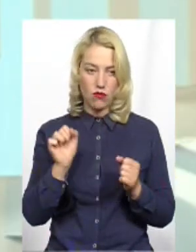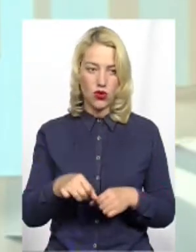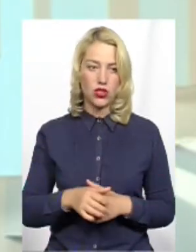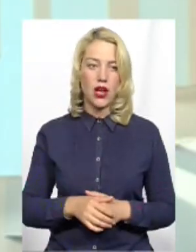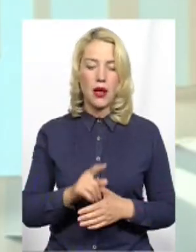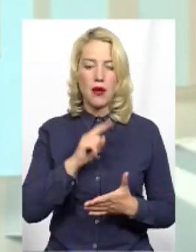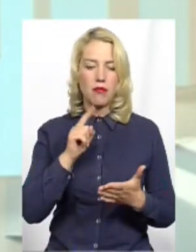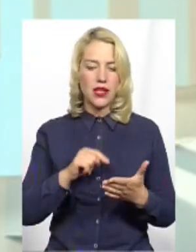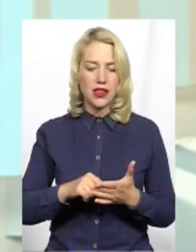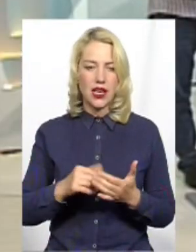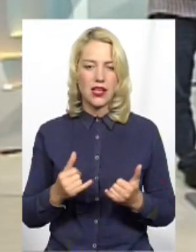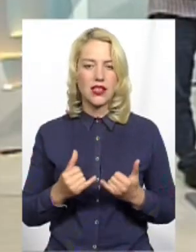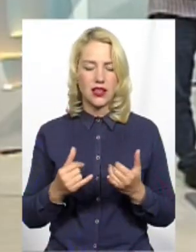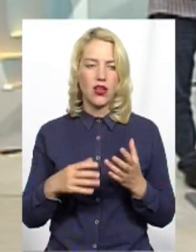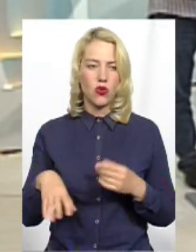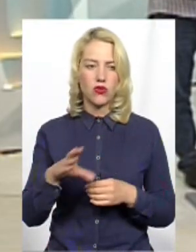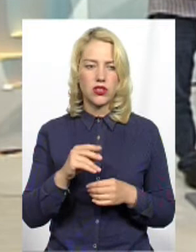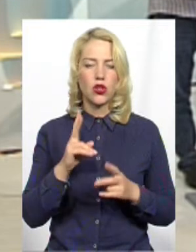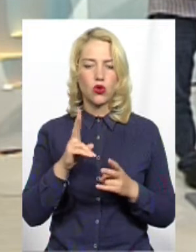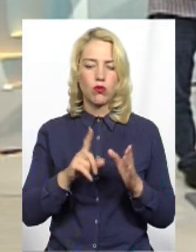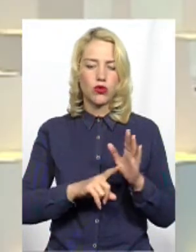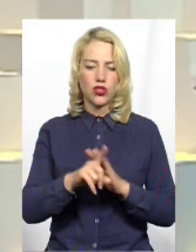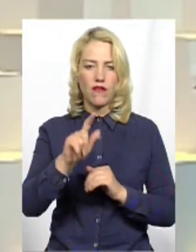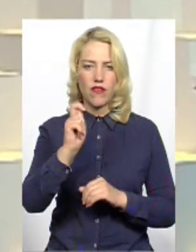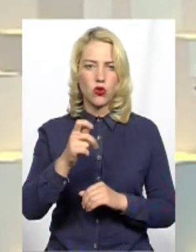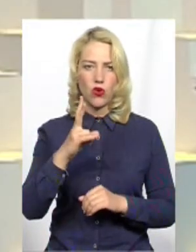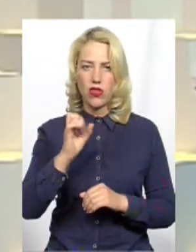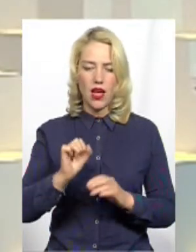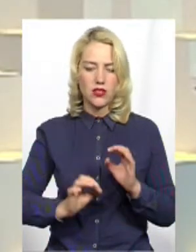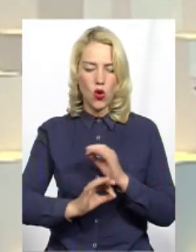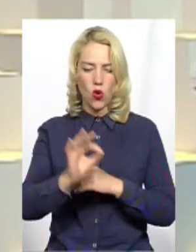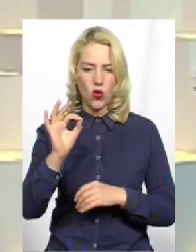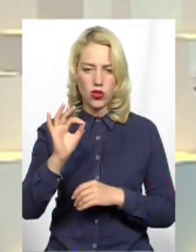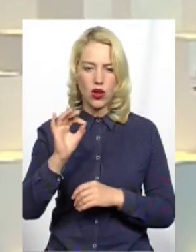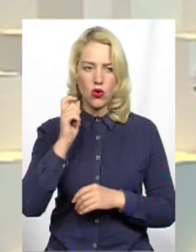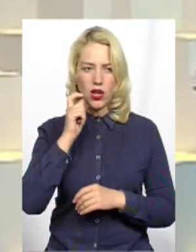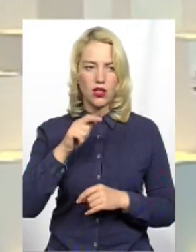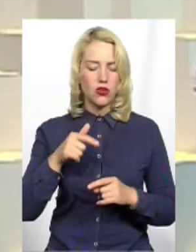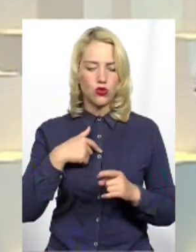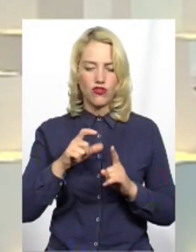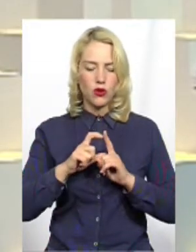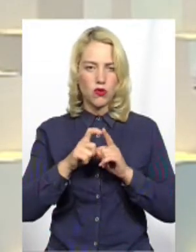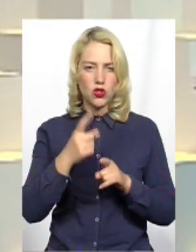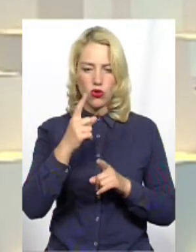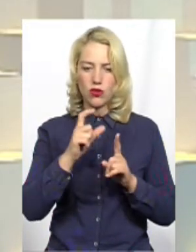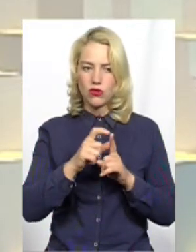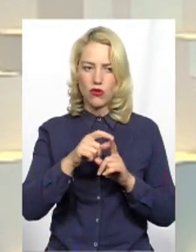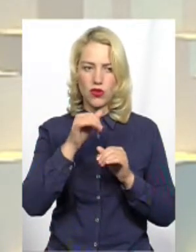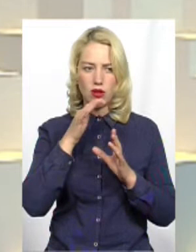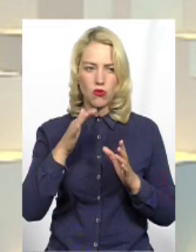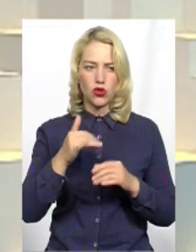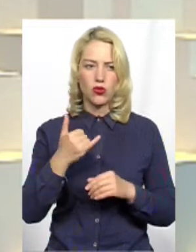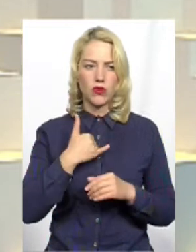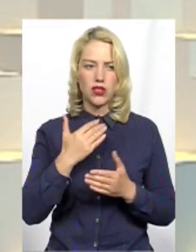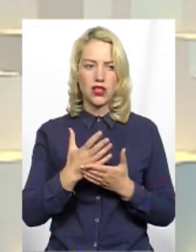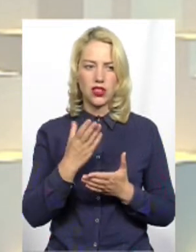спільне для всіх кандидатів, хто почав війну на Сході України? Тут одним питанням не відповідиш Все ж одним словом В мене є ще